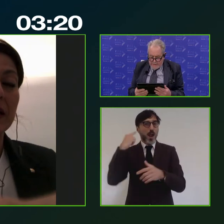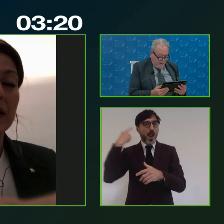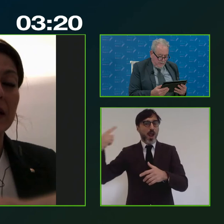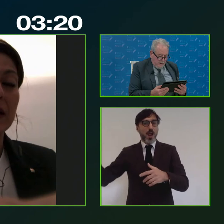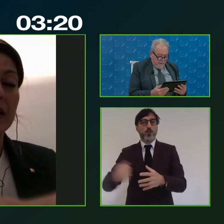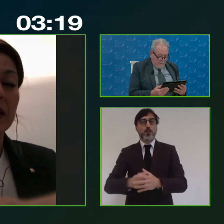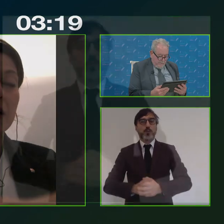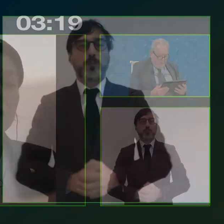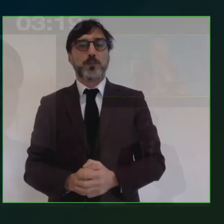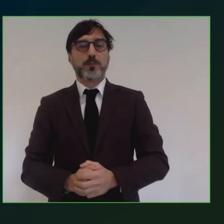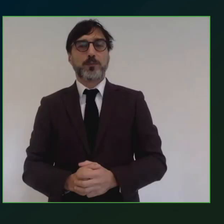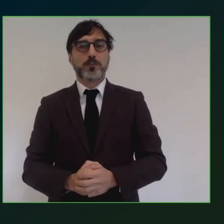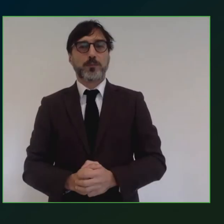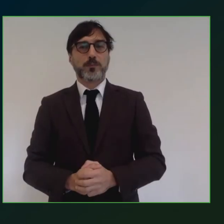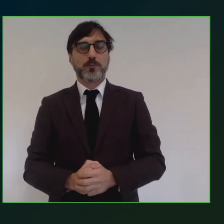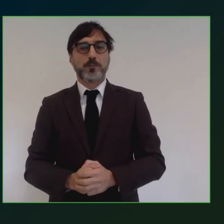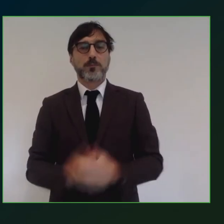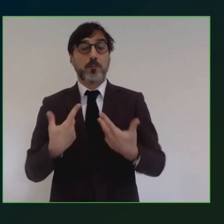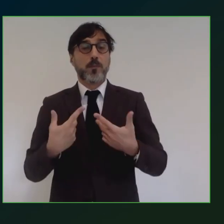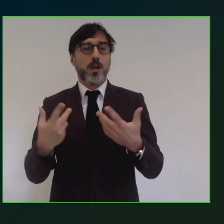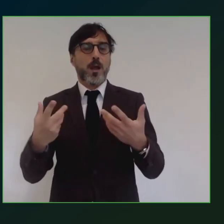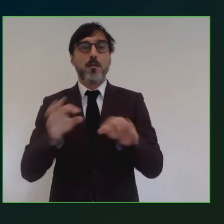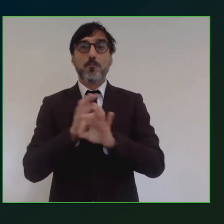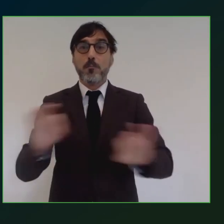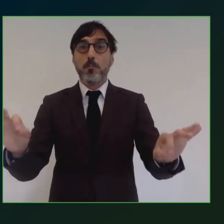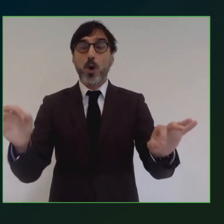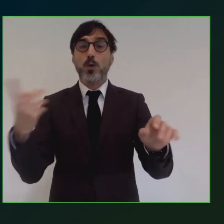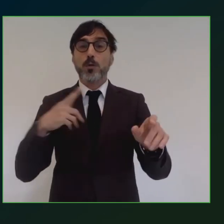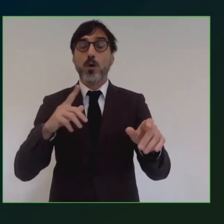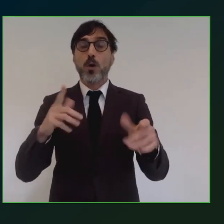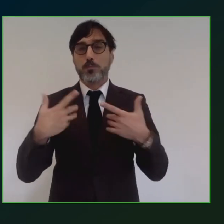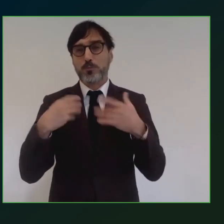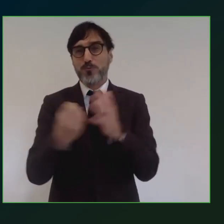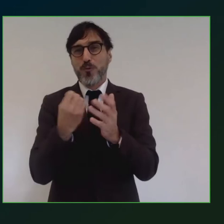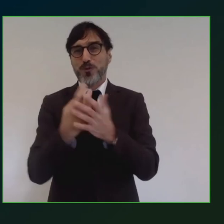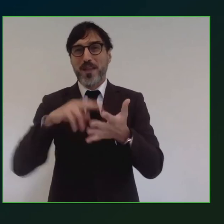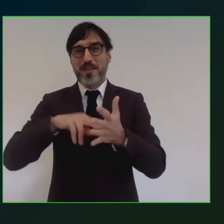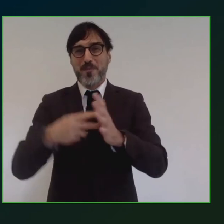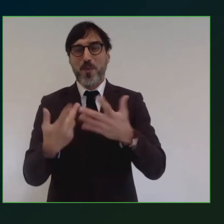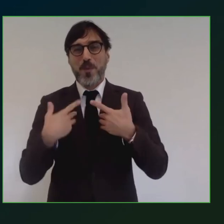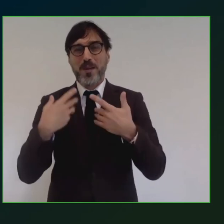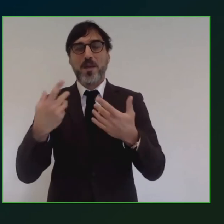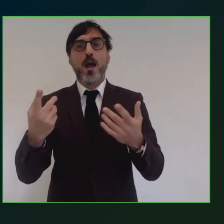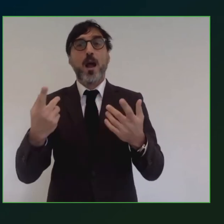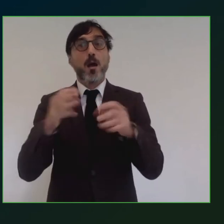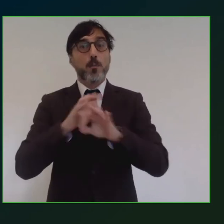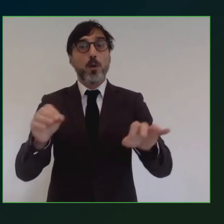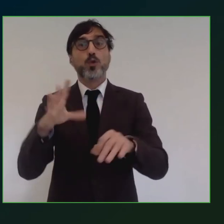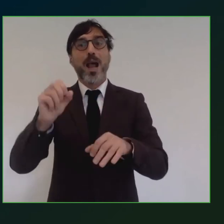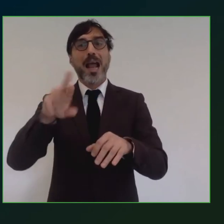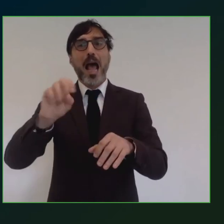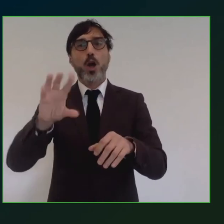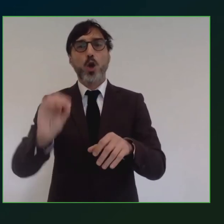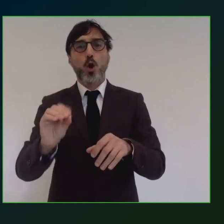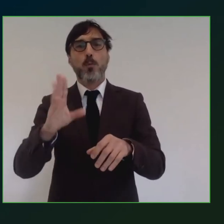suo intervento, quindi vediamo se è pronto, a volte succede in questi casi, se è pronto Carlo Borgomeo che è Presidente